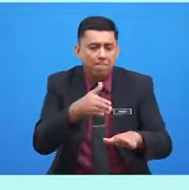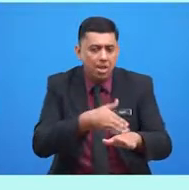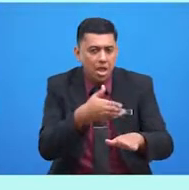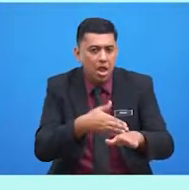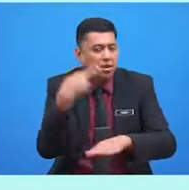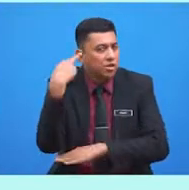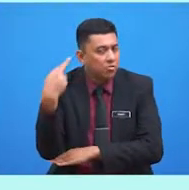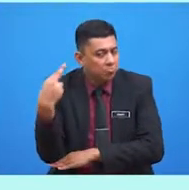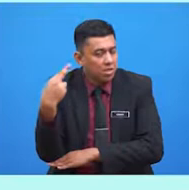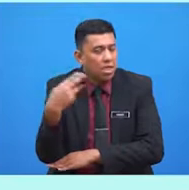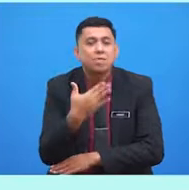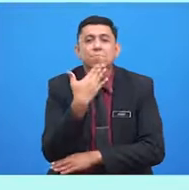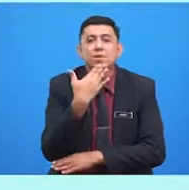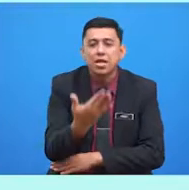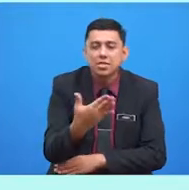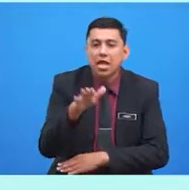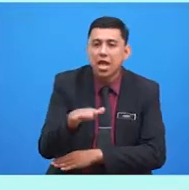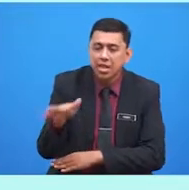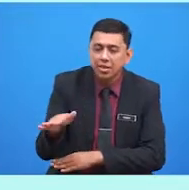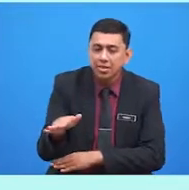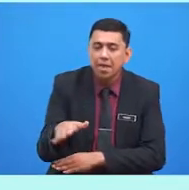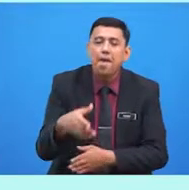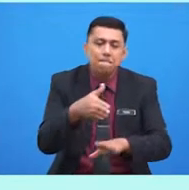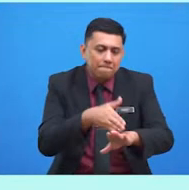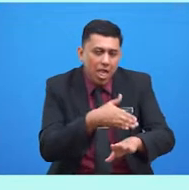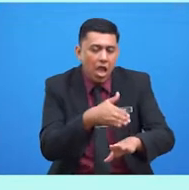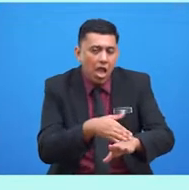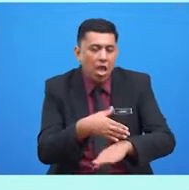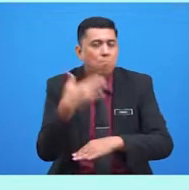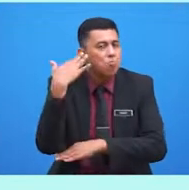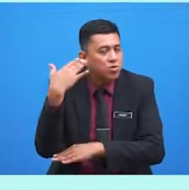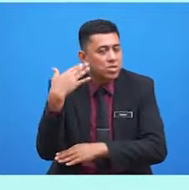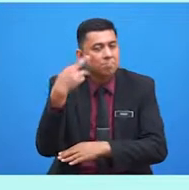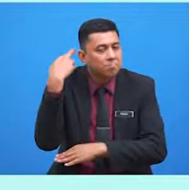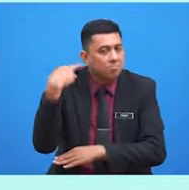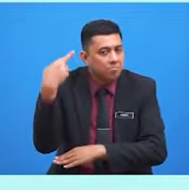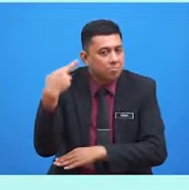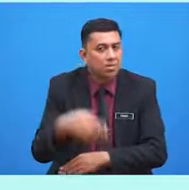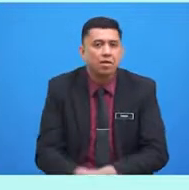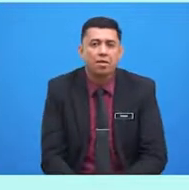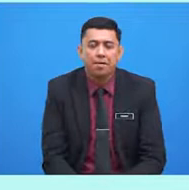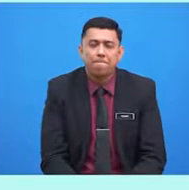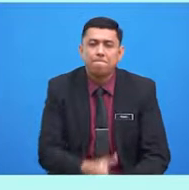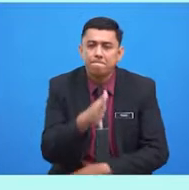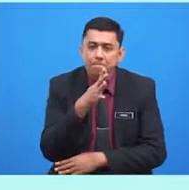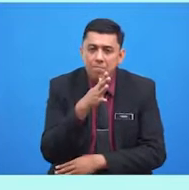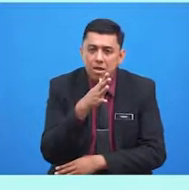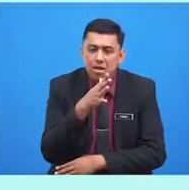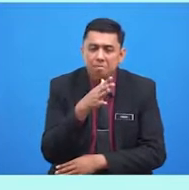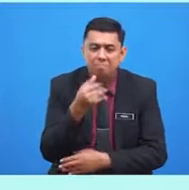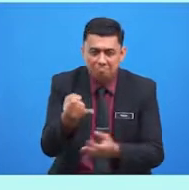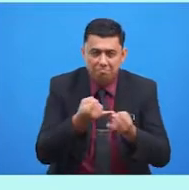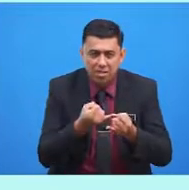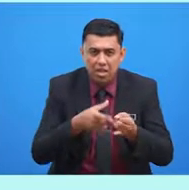kerana perlahankan bunyi radio. Maaf, izinkan saya lalu ayam. Bangganya